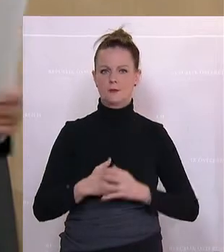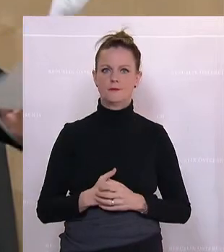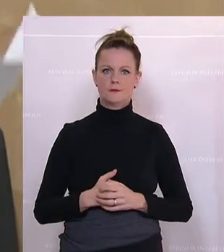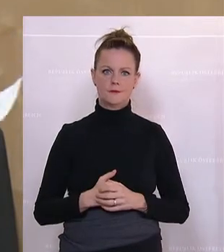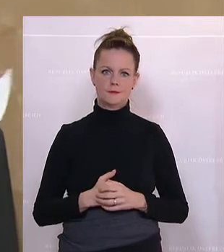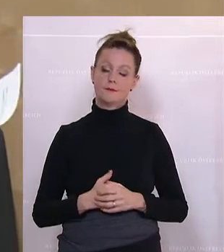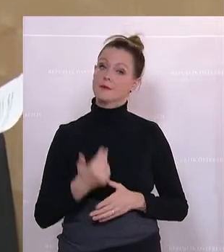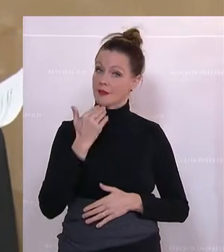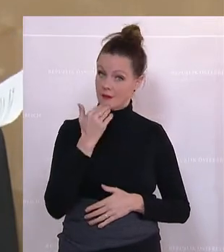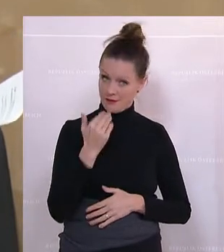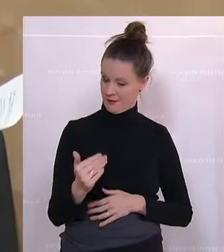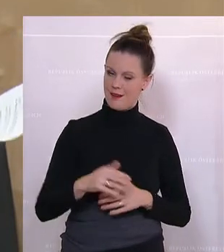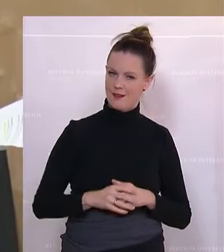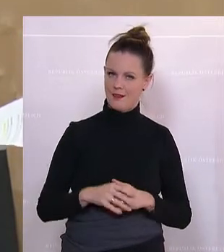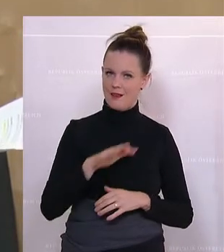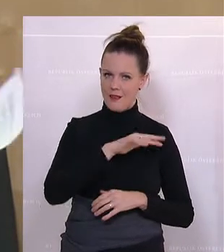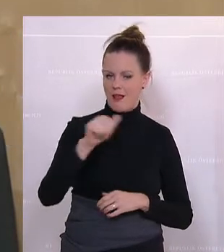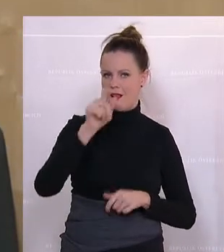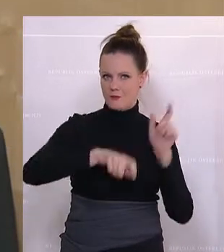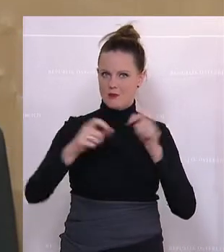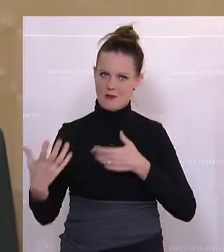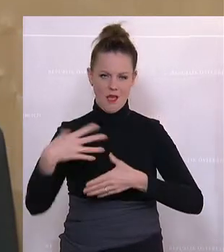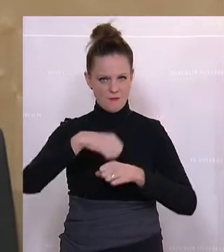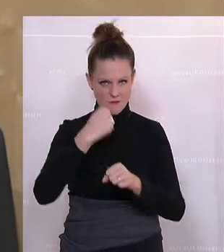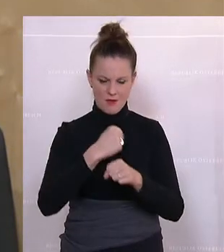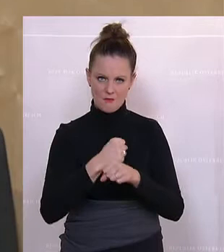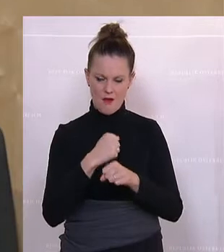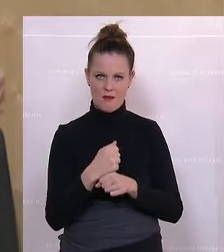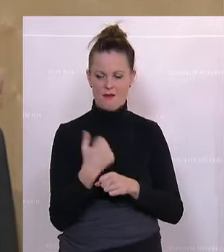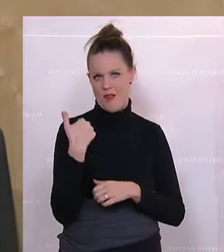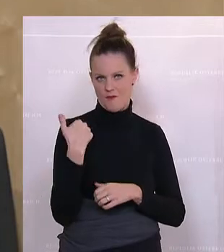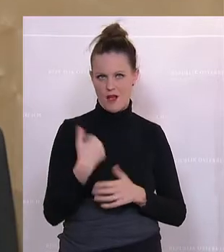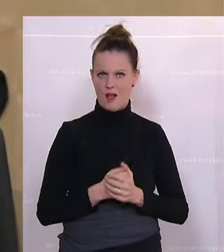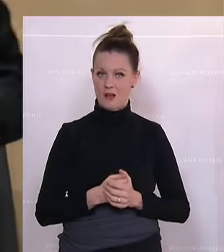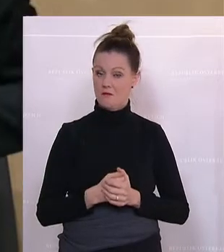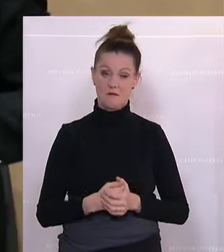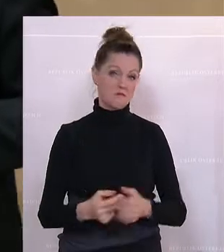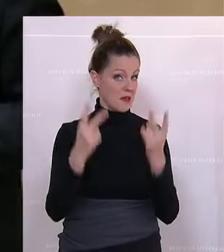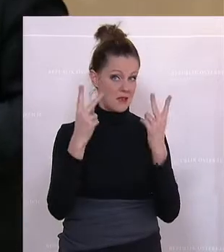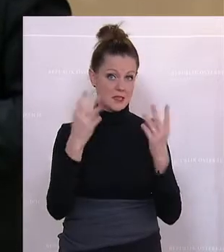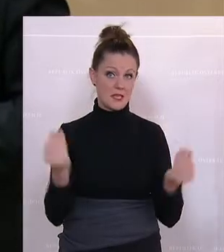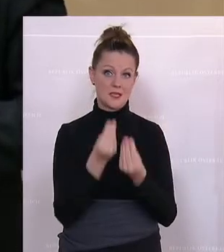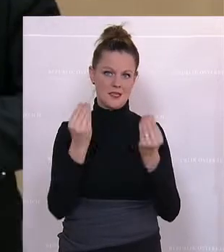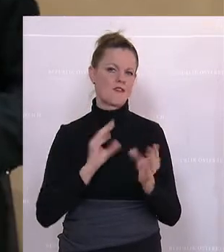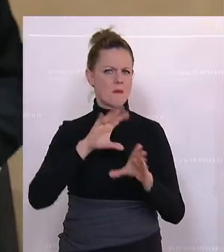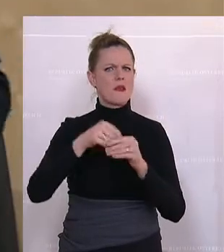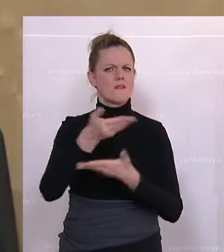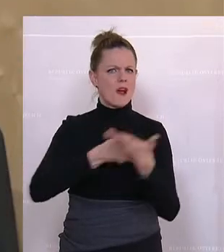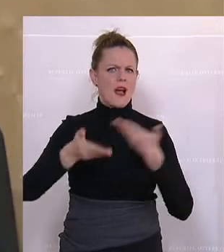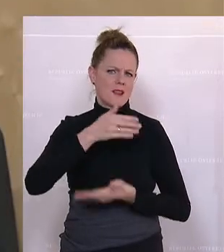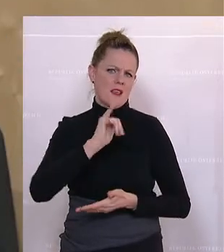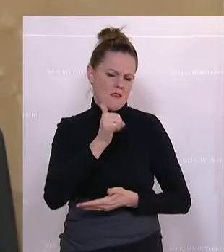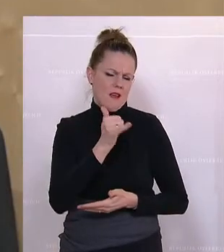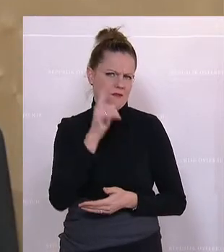Ich danke allen, die hier mitgewirkt haben, das war ein großes Werk, nicht nur weil ich mitverhandelt habe, weiß ich das, sondern das war